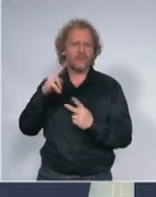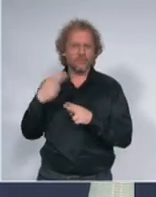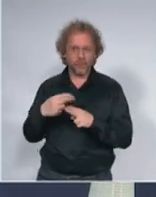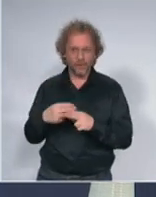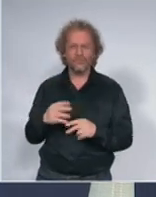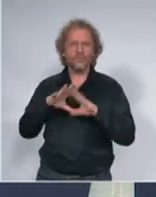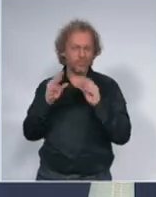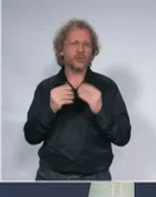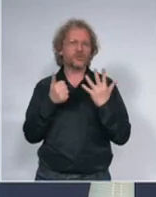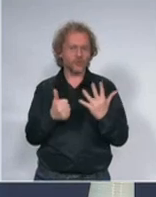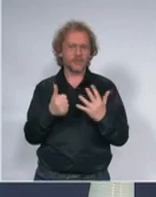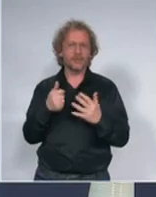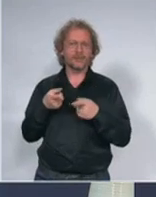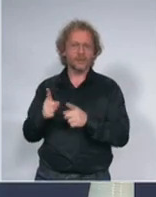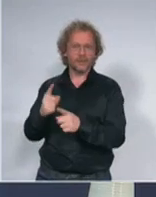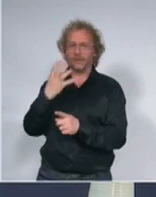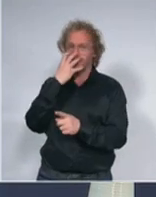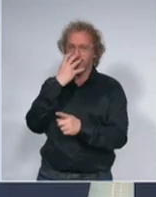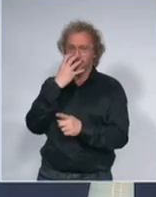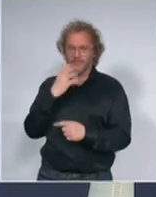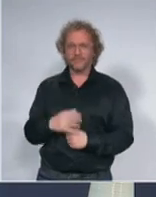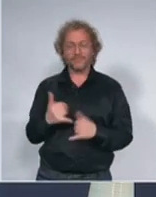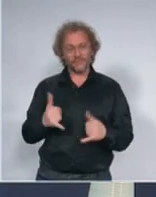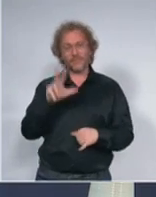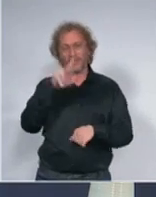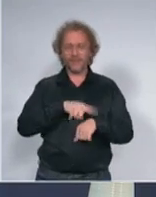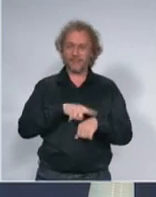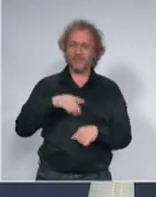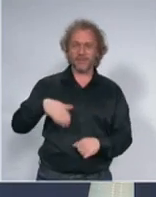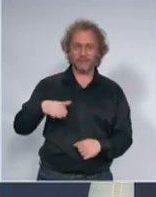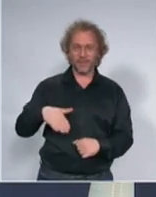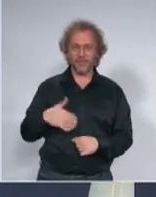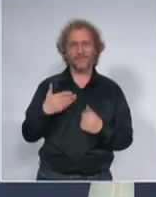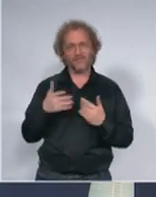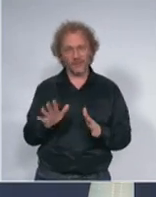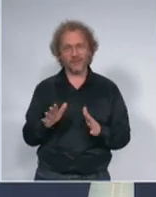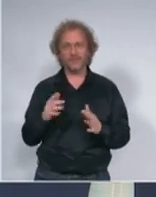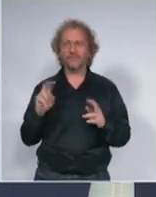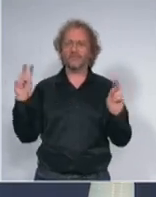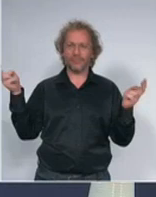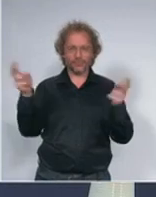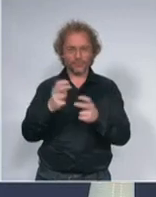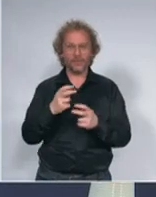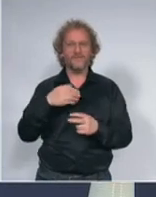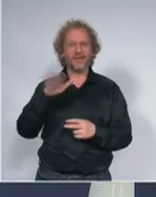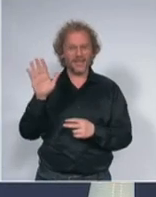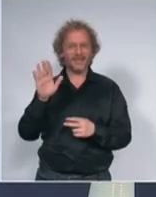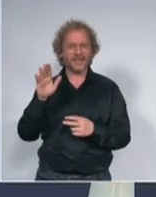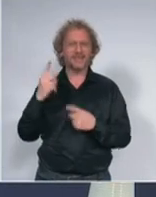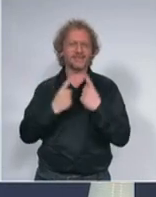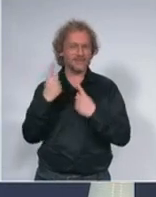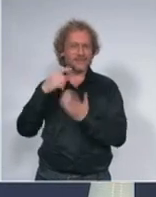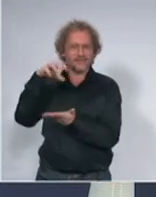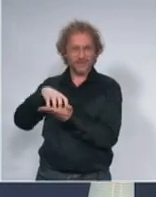danas su u 15 časova popodne sazvala krizni štab koji imamo svakoga dana.